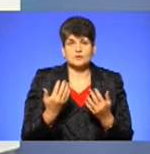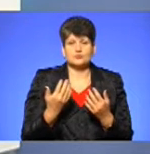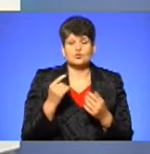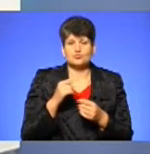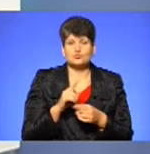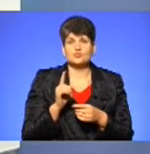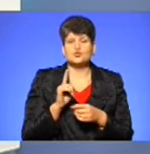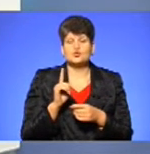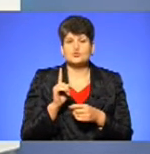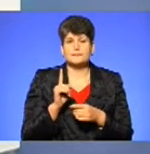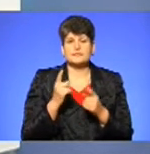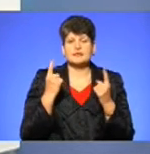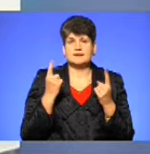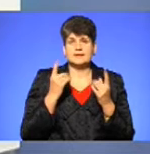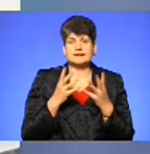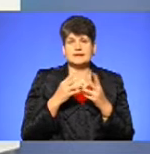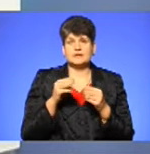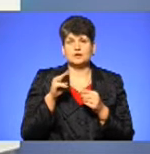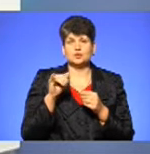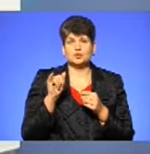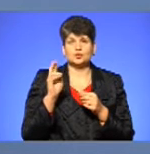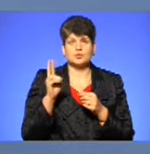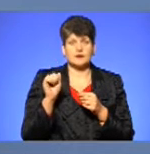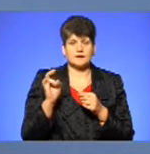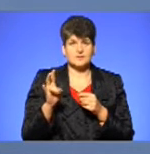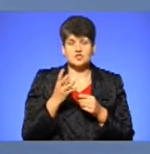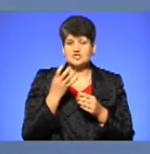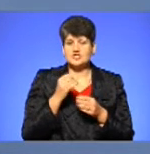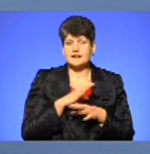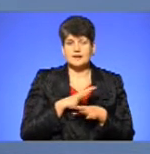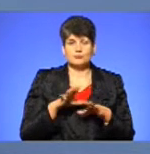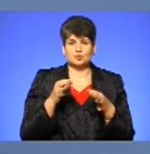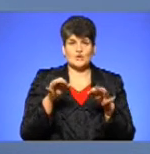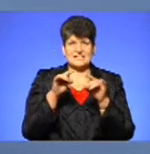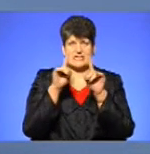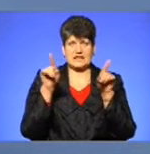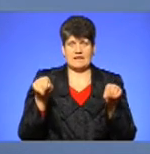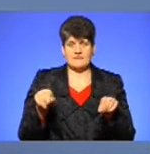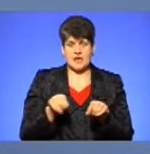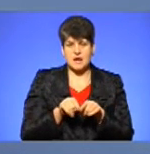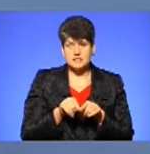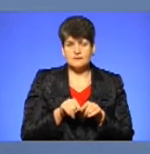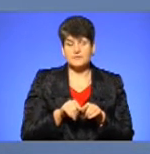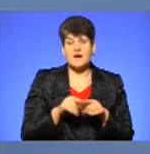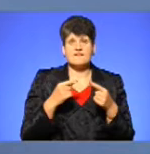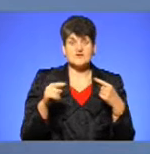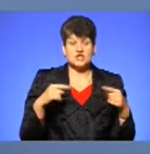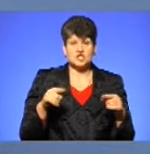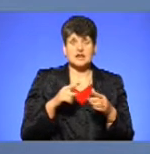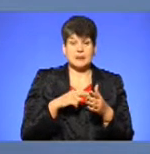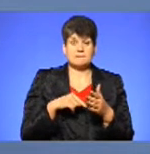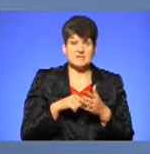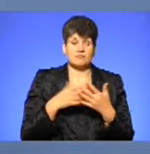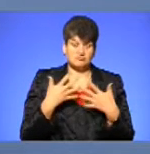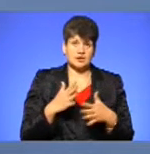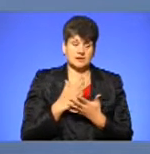значна кількість трукам ще не пройшла сертифікацію. В інших областях це працює, тому